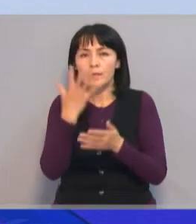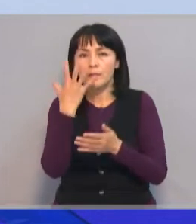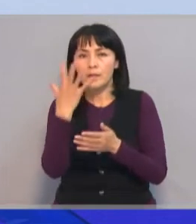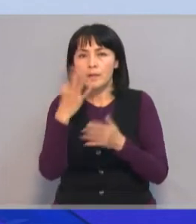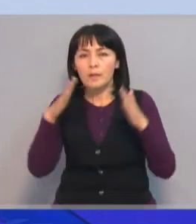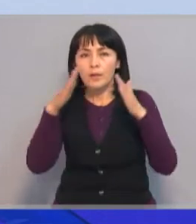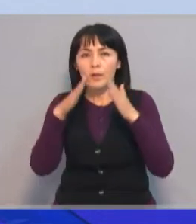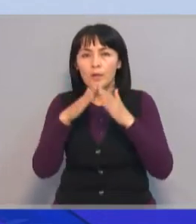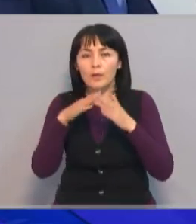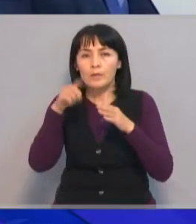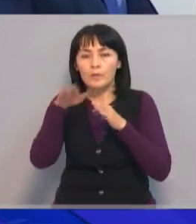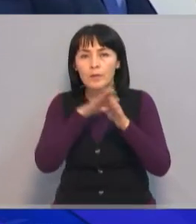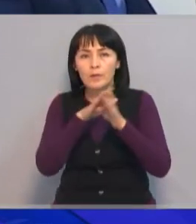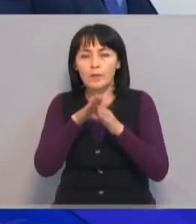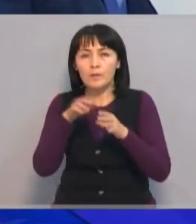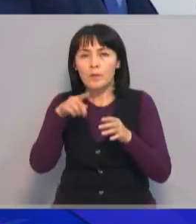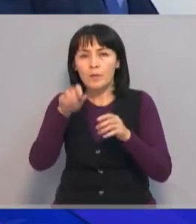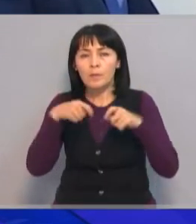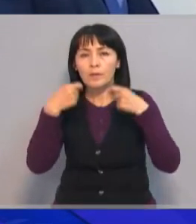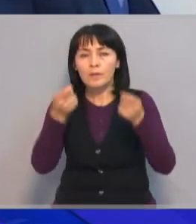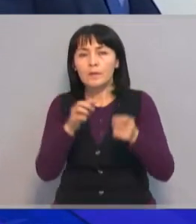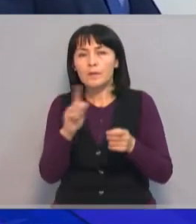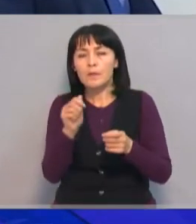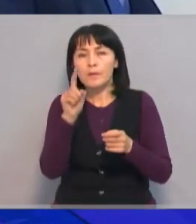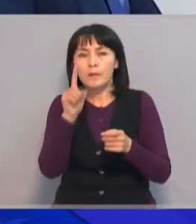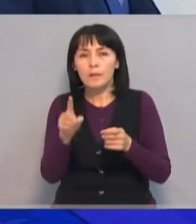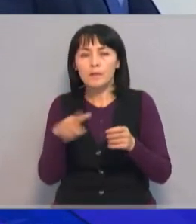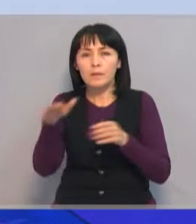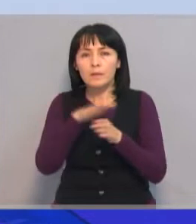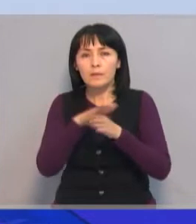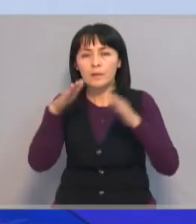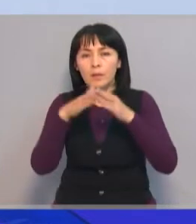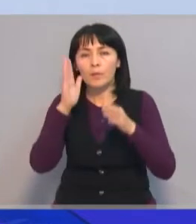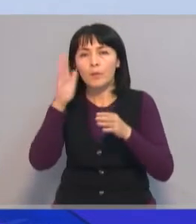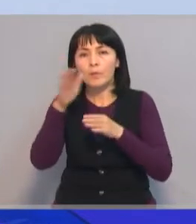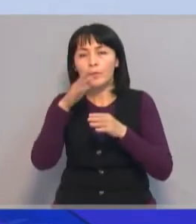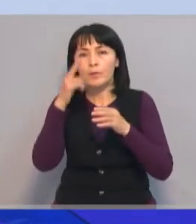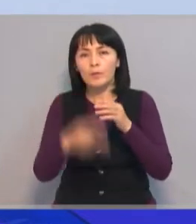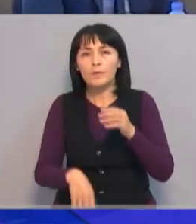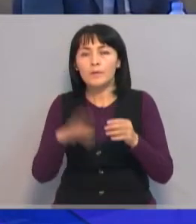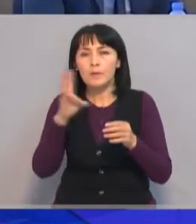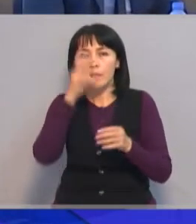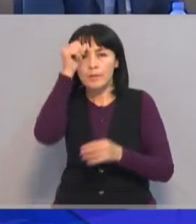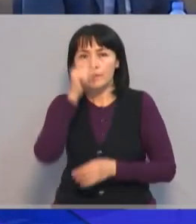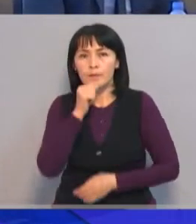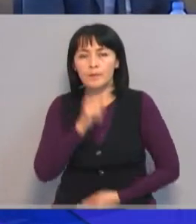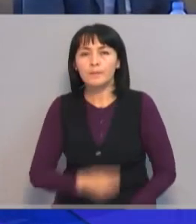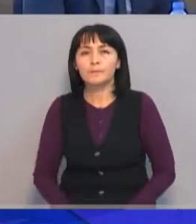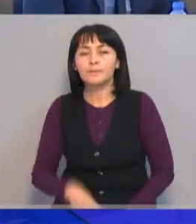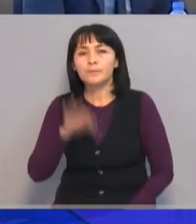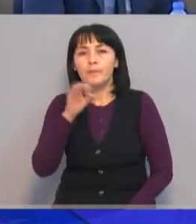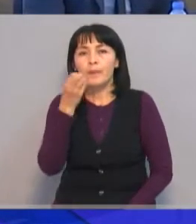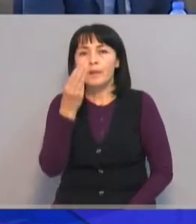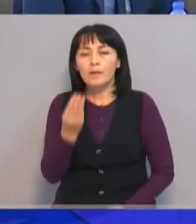заселенных домах уже ведутся работы по подключению к газу. Подключение всех домов будет полностью завершено в ноябре. Омер Закшу